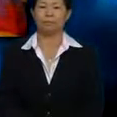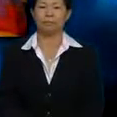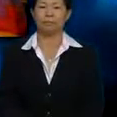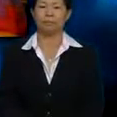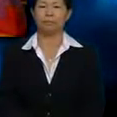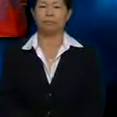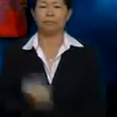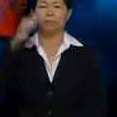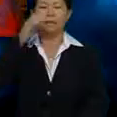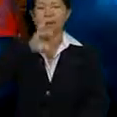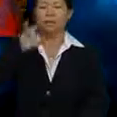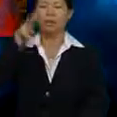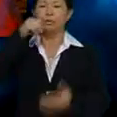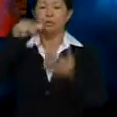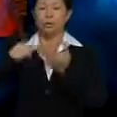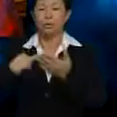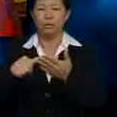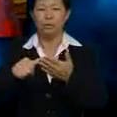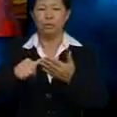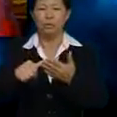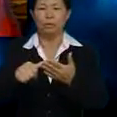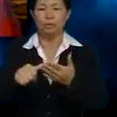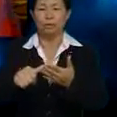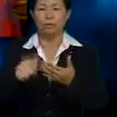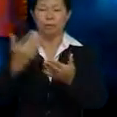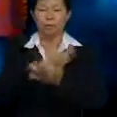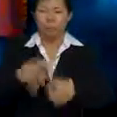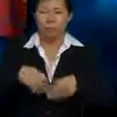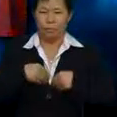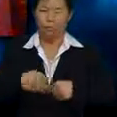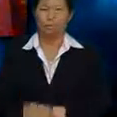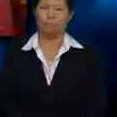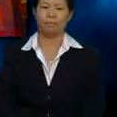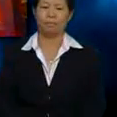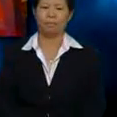Cik Surya Ni surat yang merupakan Miserima Kekasih jenang Terima